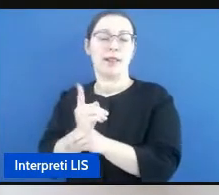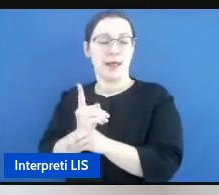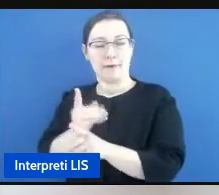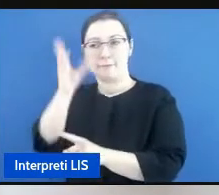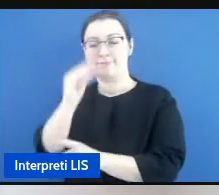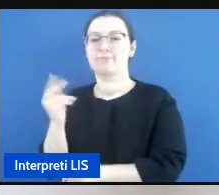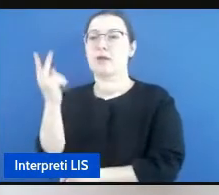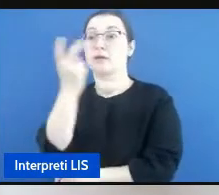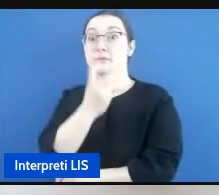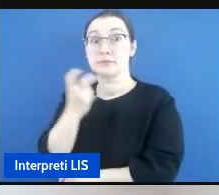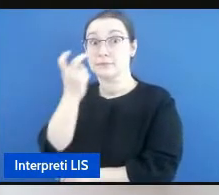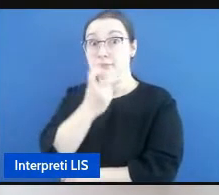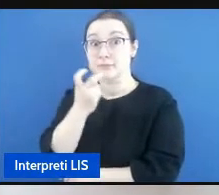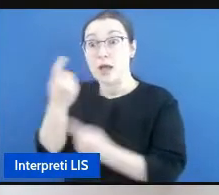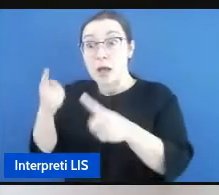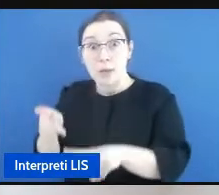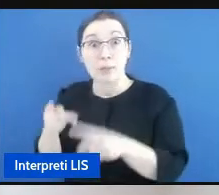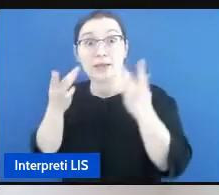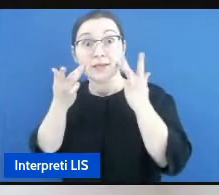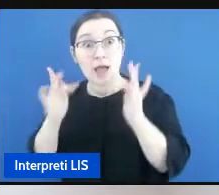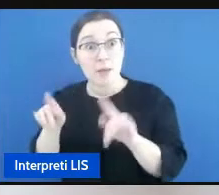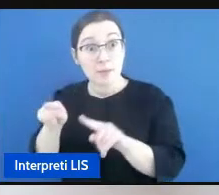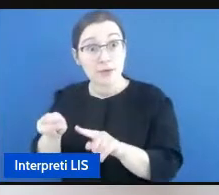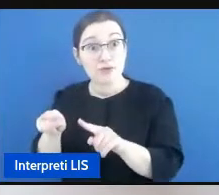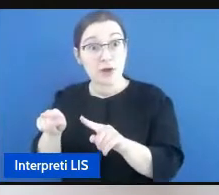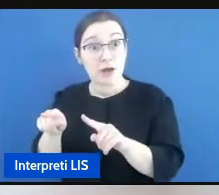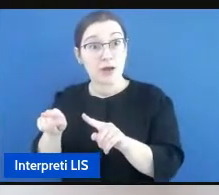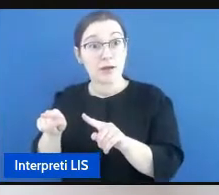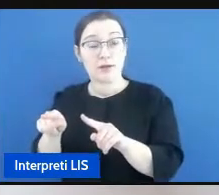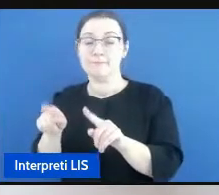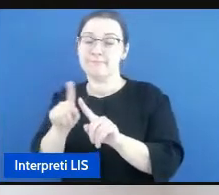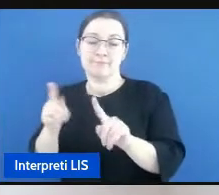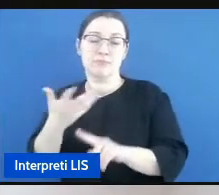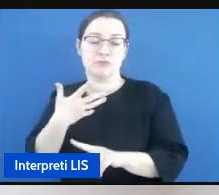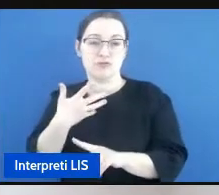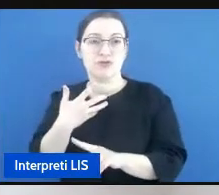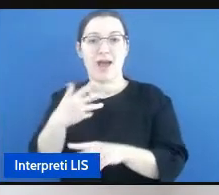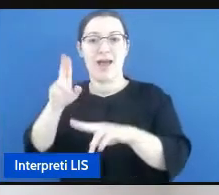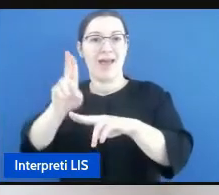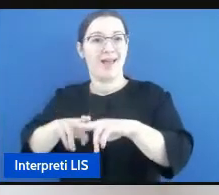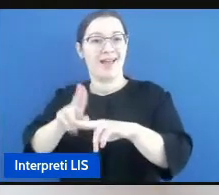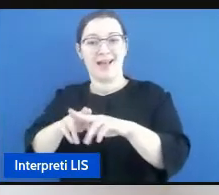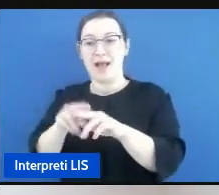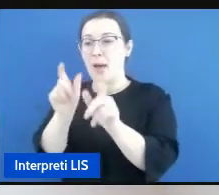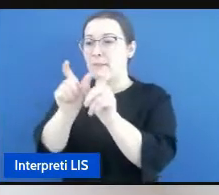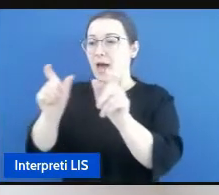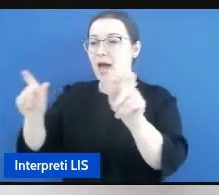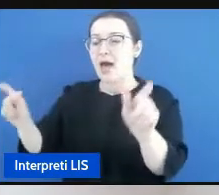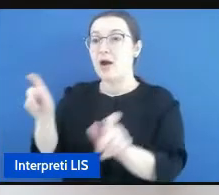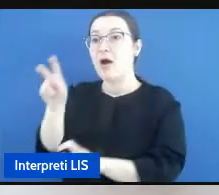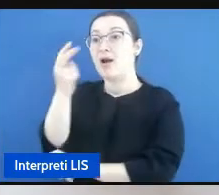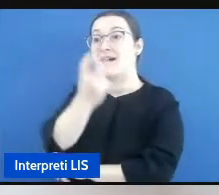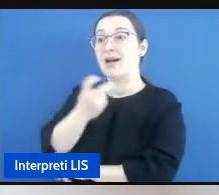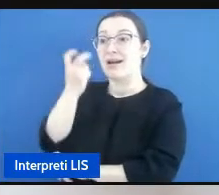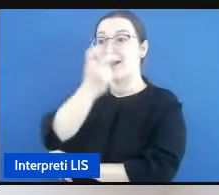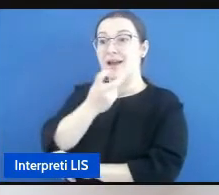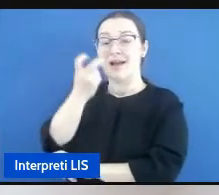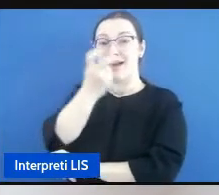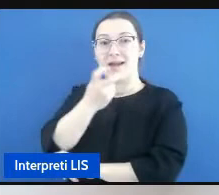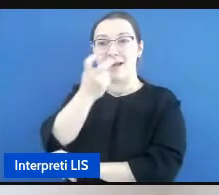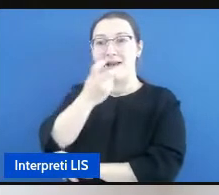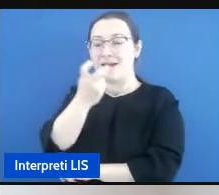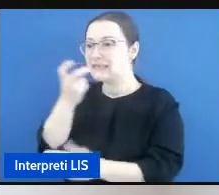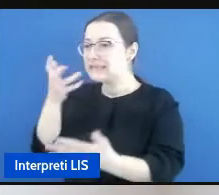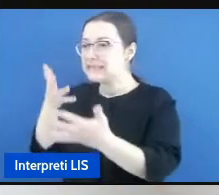compito spesso non semplice poiché ci sono alcune parole della lingua che risultano indistinguibili alla lettura